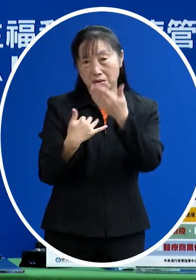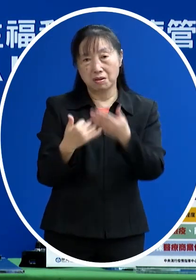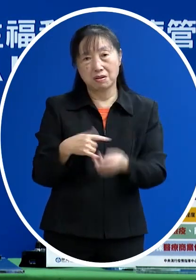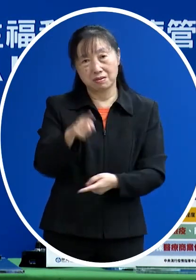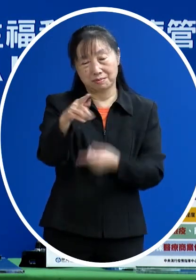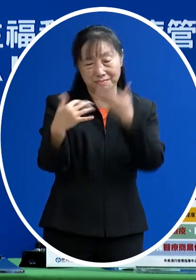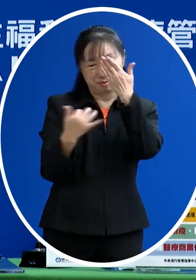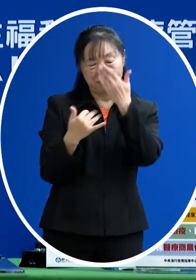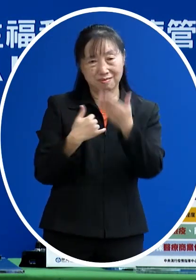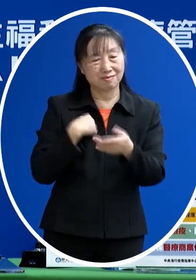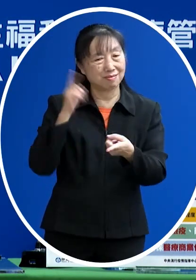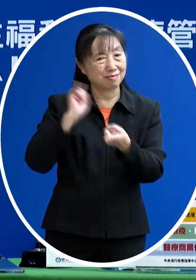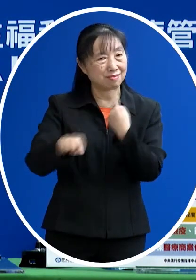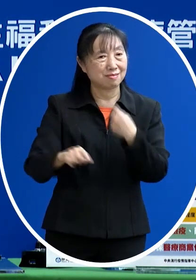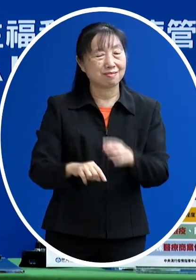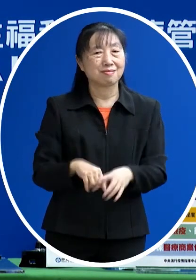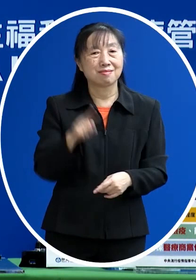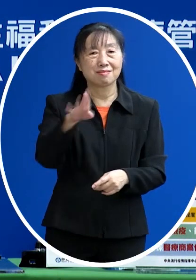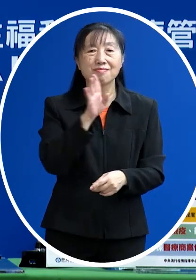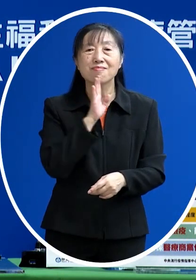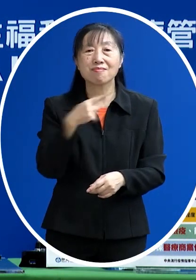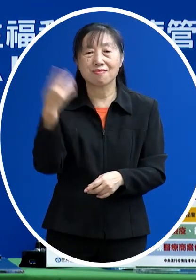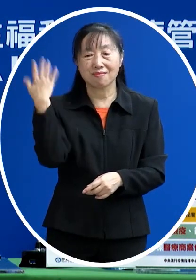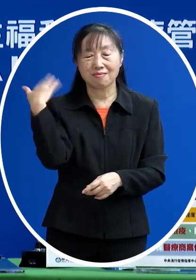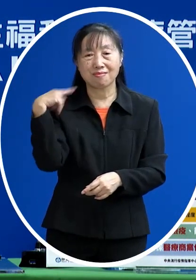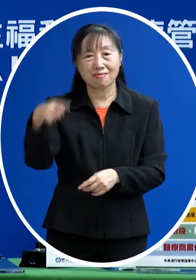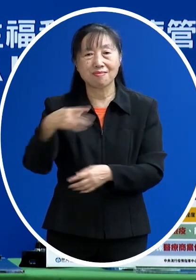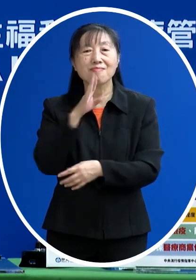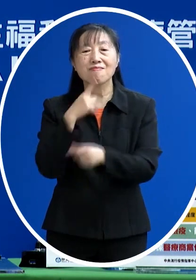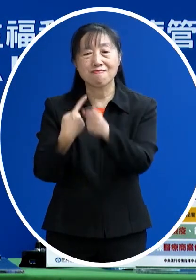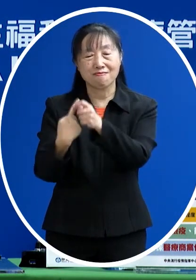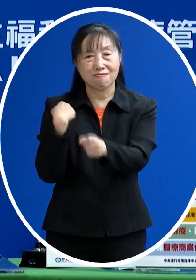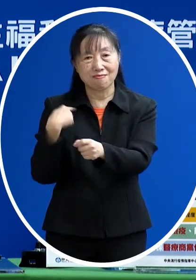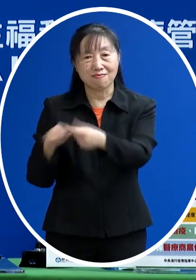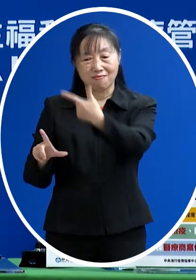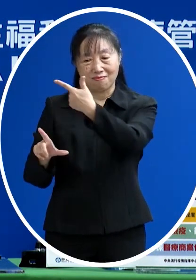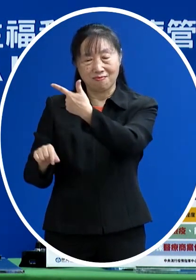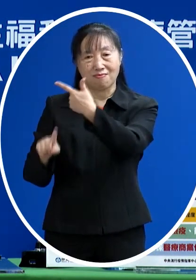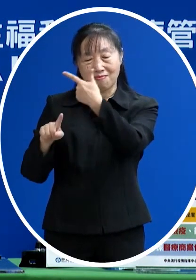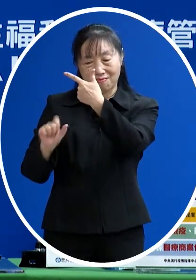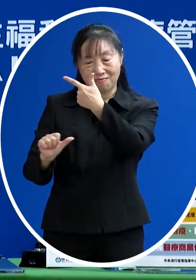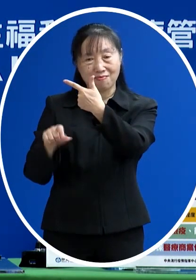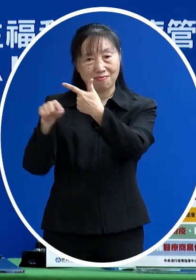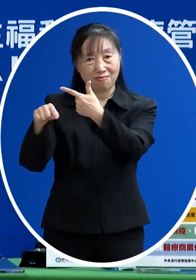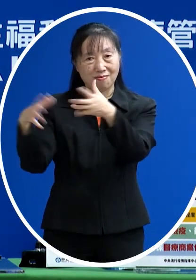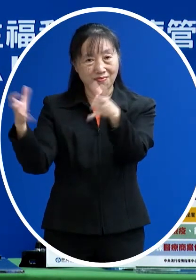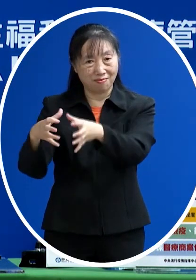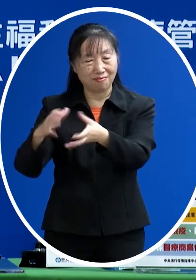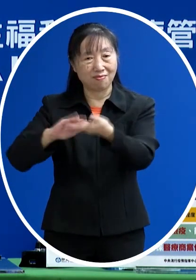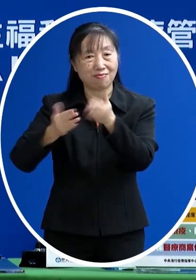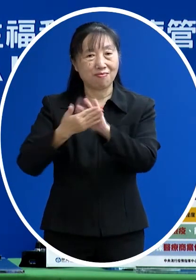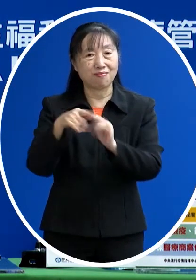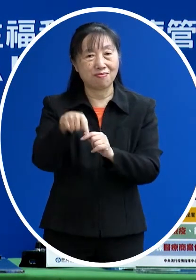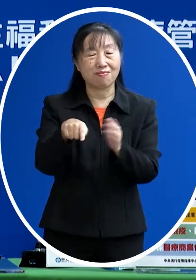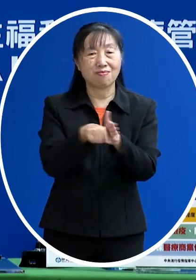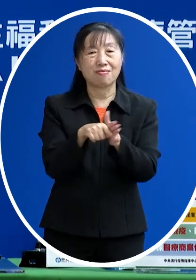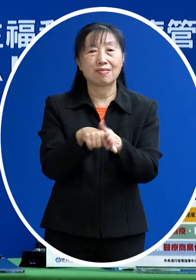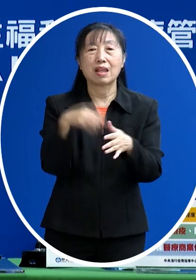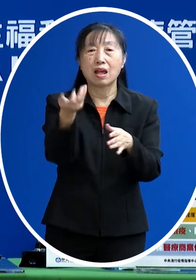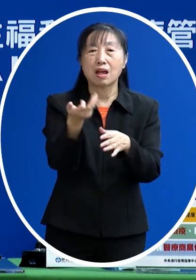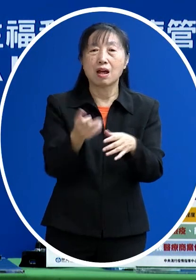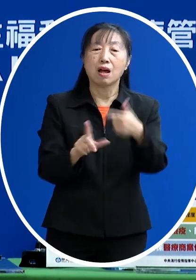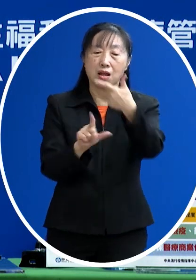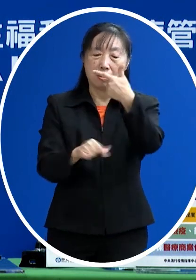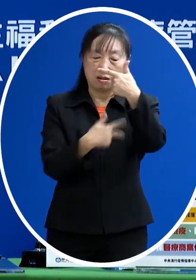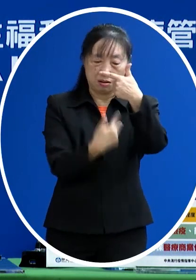實不符 那個聚會的時間是去年的6月15號 是那時候我們剛剛在開始